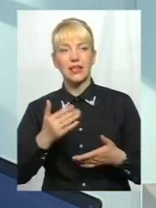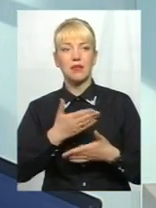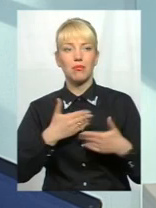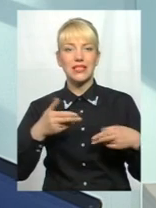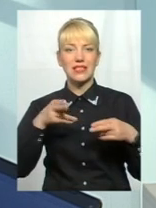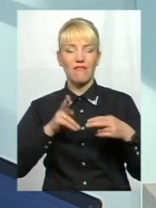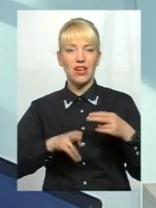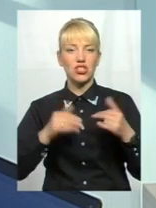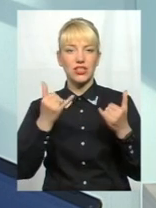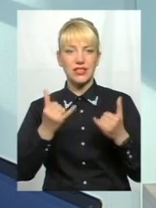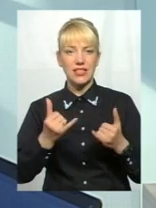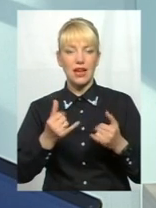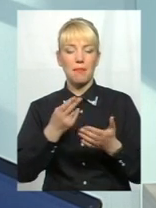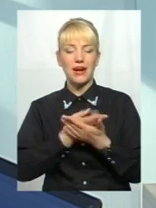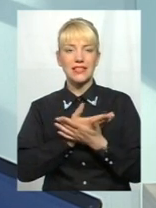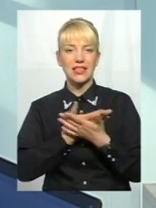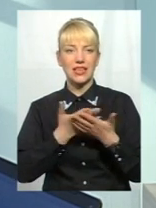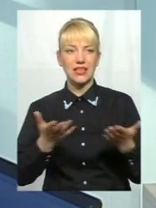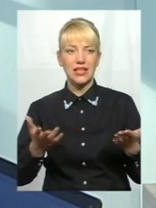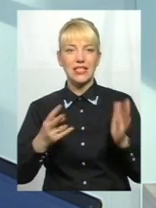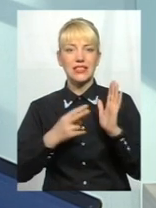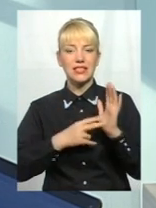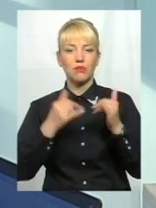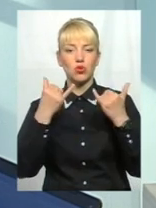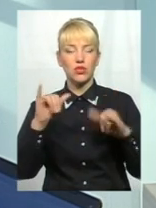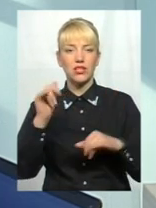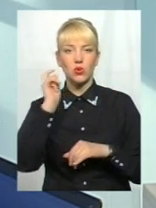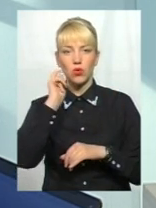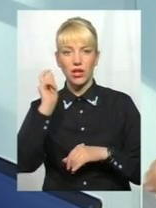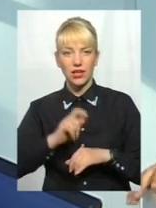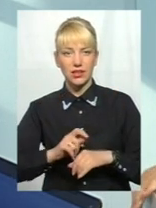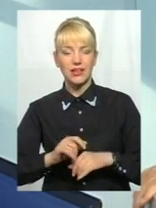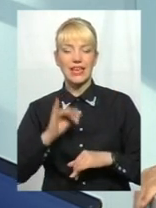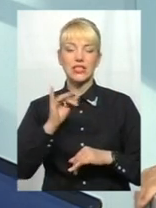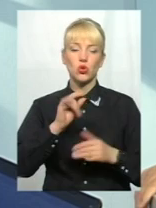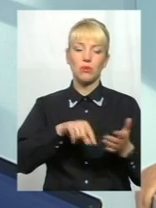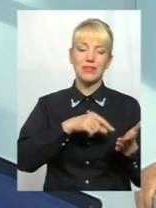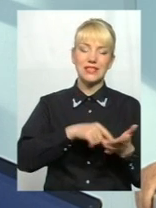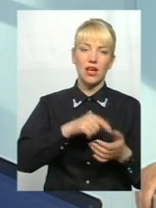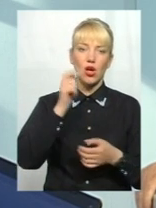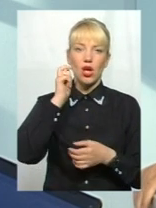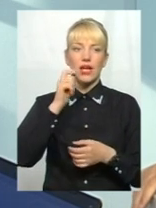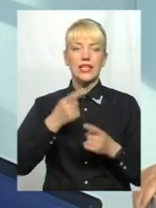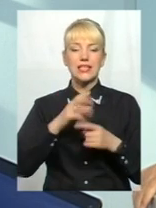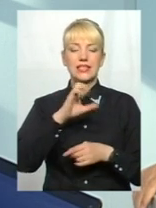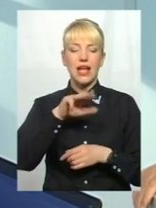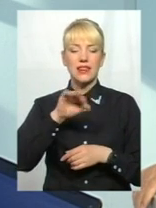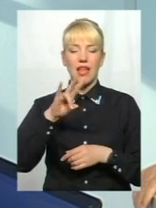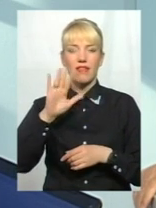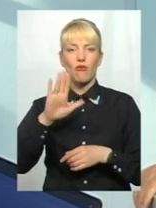завершили зараз презентаційний етап акції «Сім чудес України» історичні міста та містечка, де «Сатанів» був фіналістом.